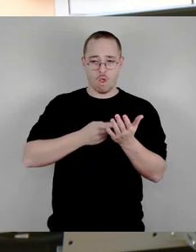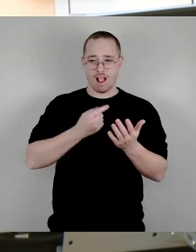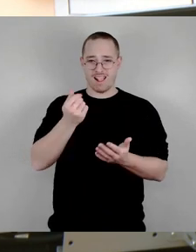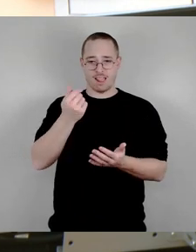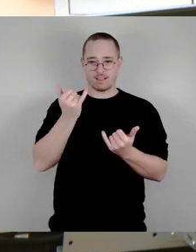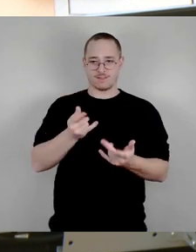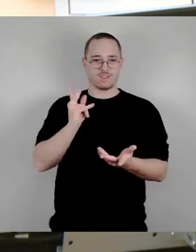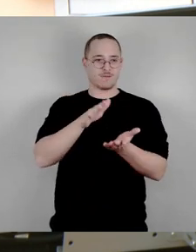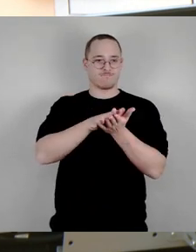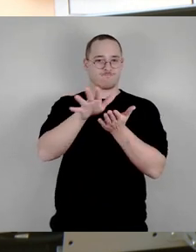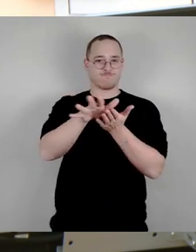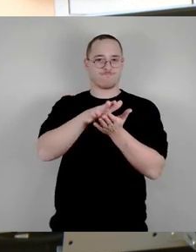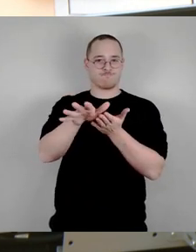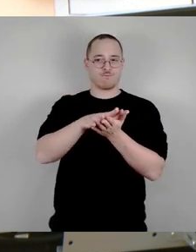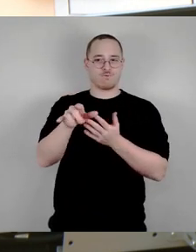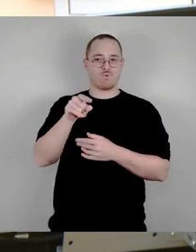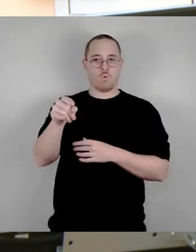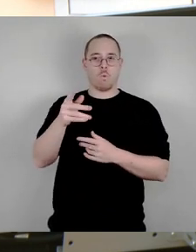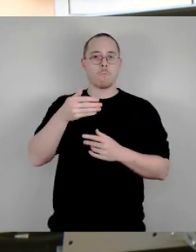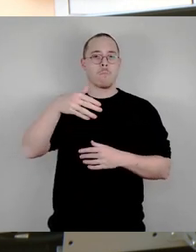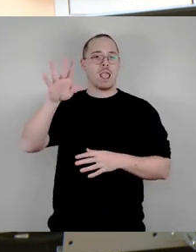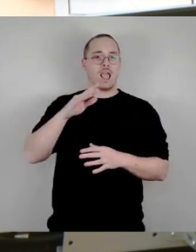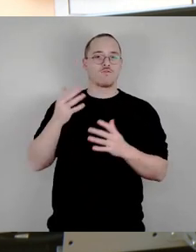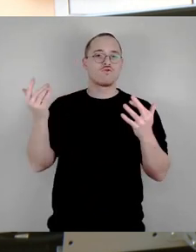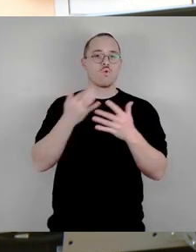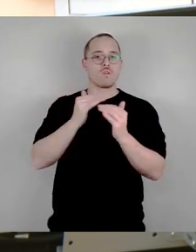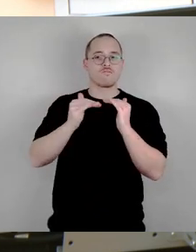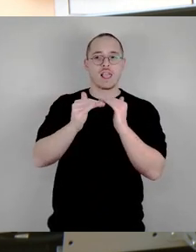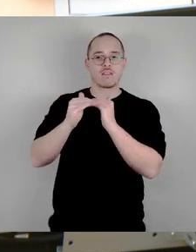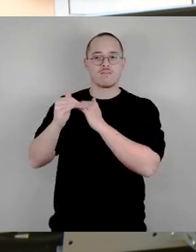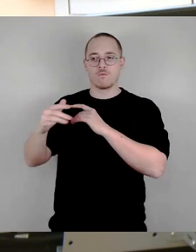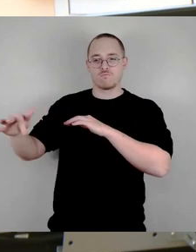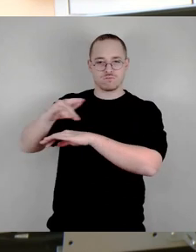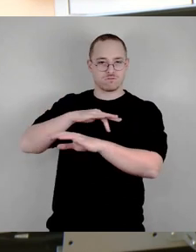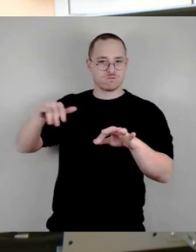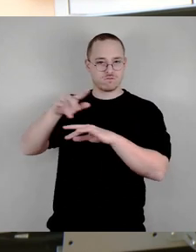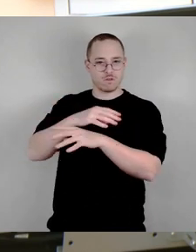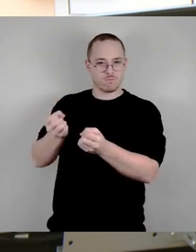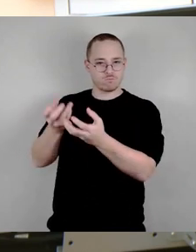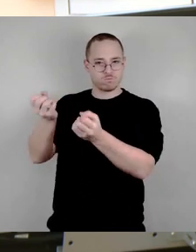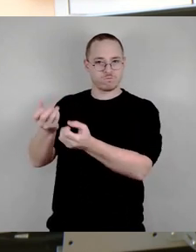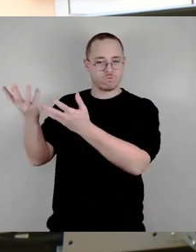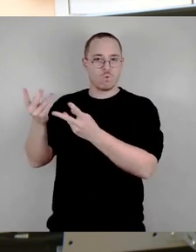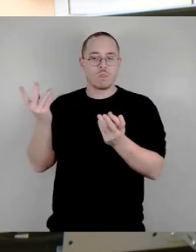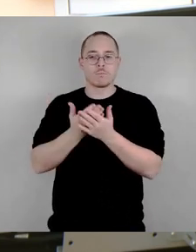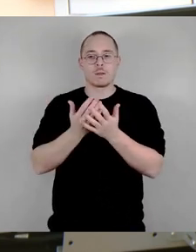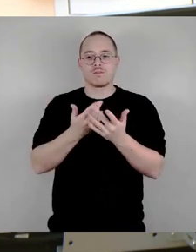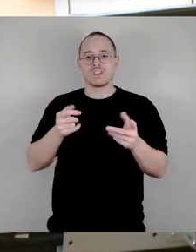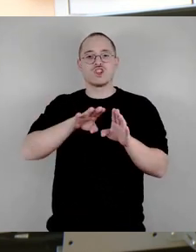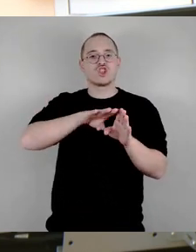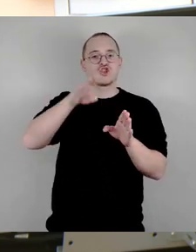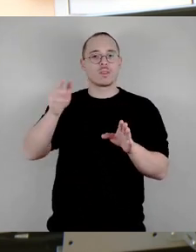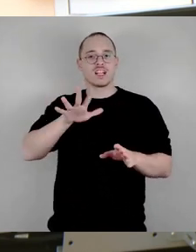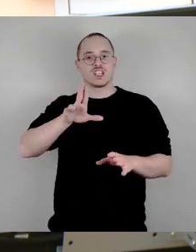dort weitere Grünflächen zu schaffen oder gar bewachsene Schuttberge zu sichern? Oder sollten wir unsere